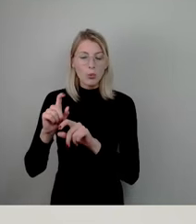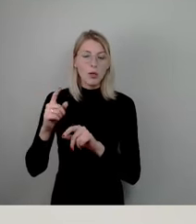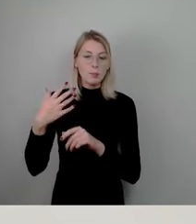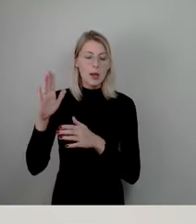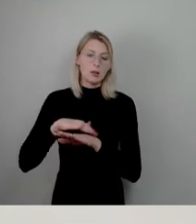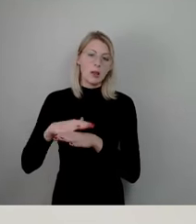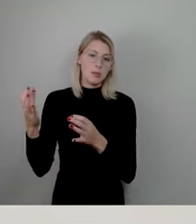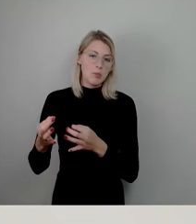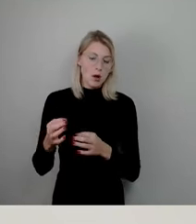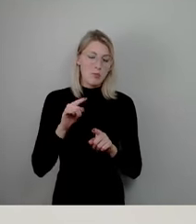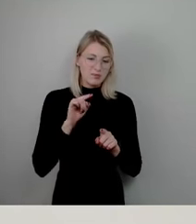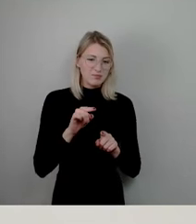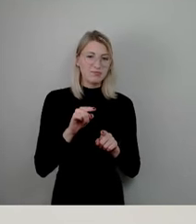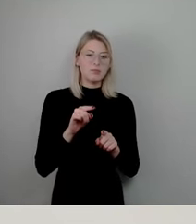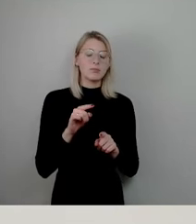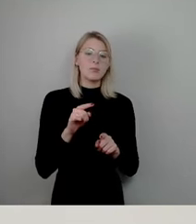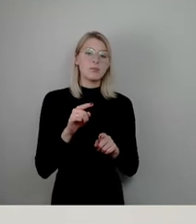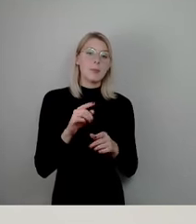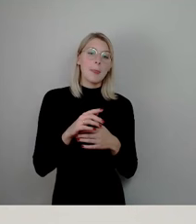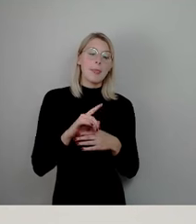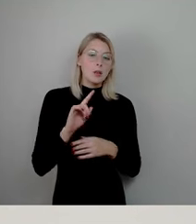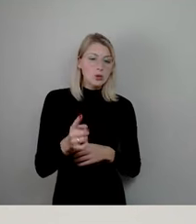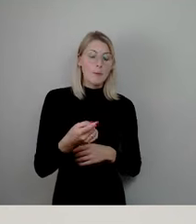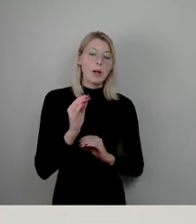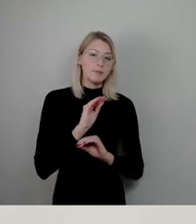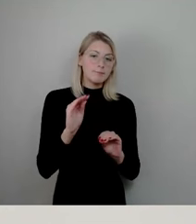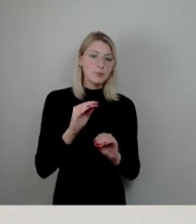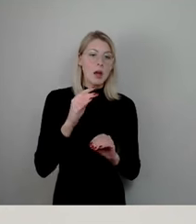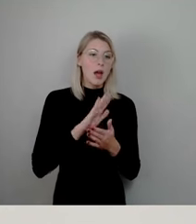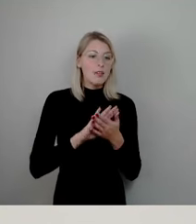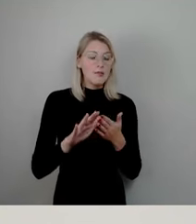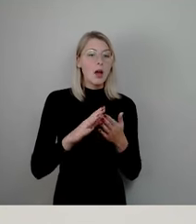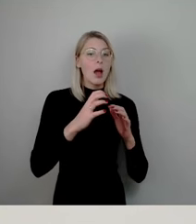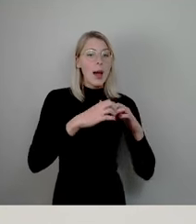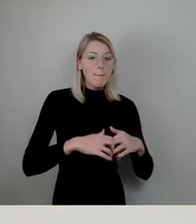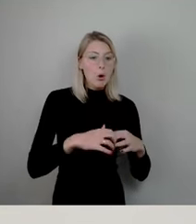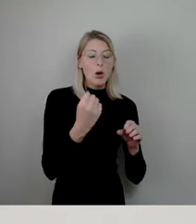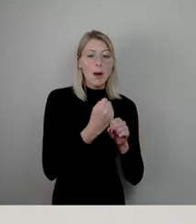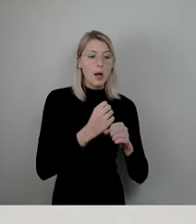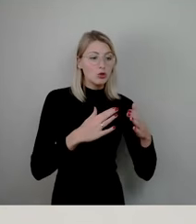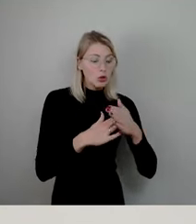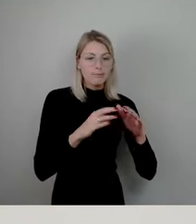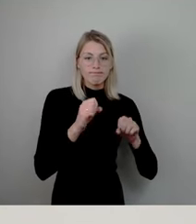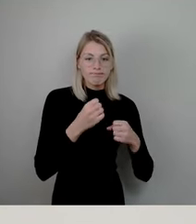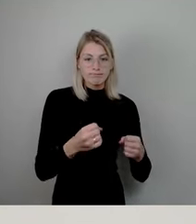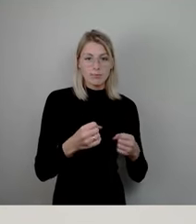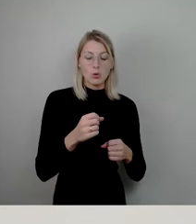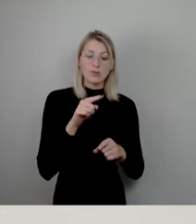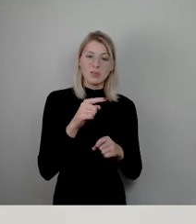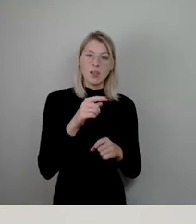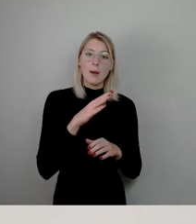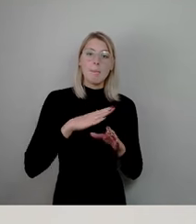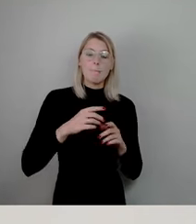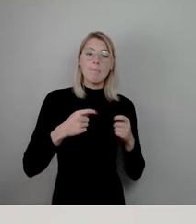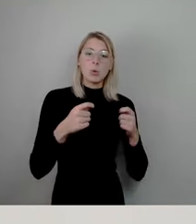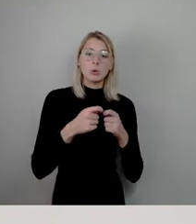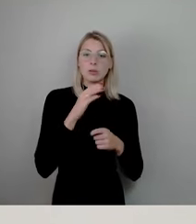nochmal, wir können nicht die Abbrucharbeiten stoppen, sie dienen der Gefahrenabwehr. Und wir haben hier eine Bundeswasserstraße, die wieder zur Verfügung gestellt